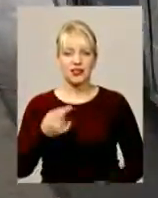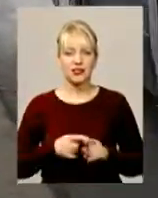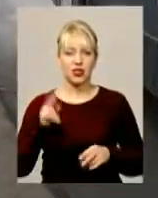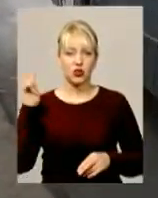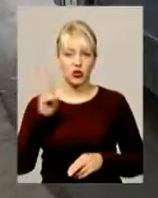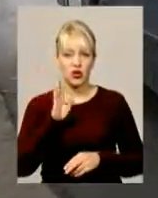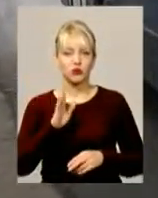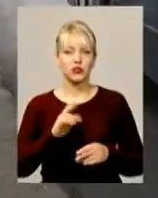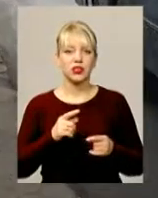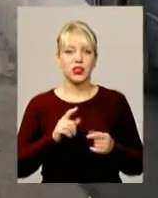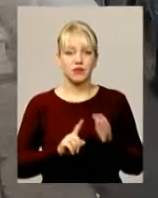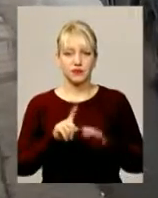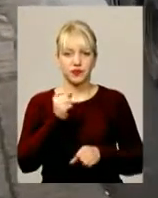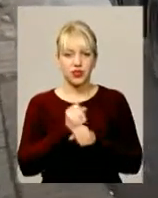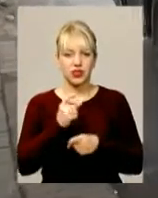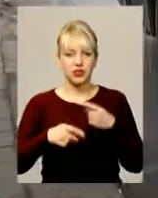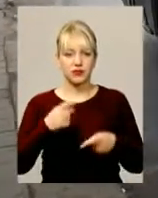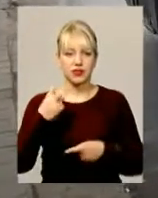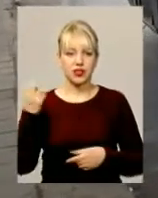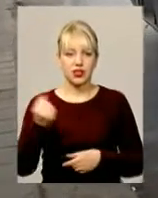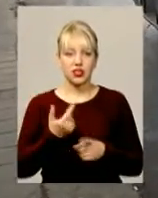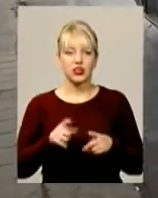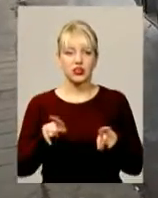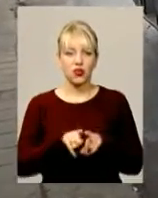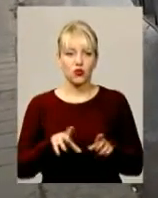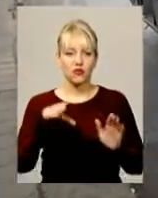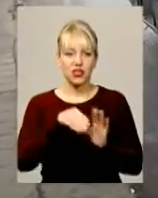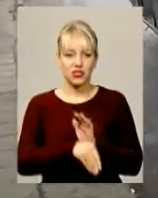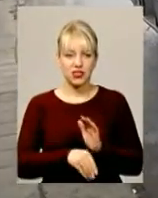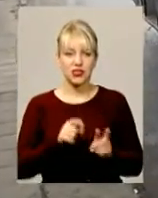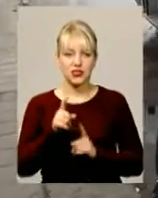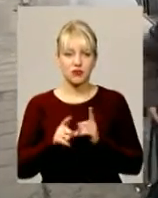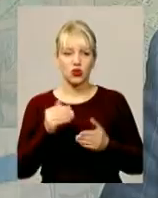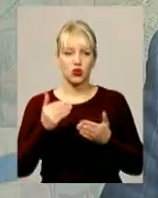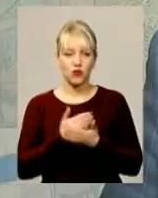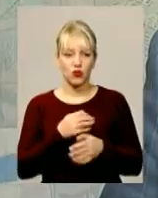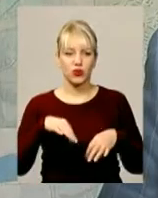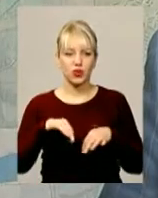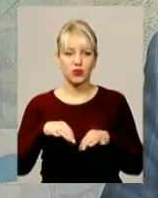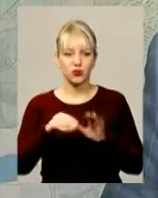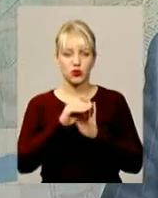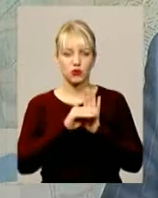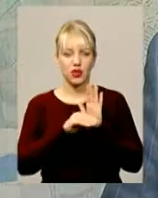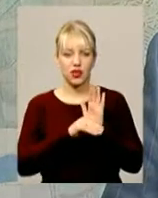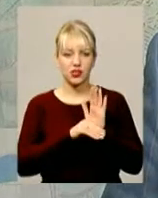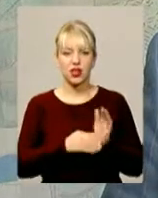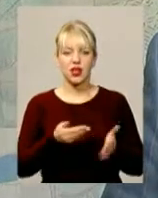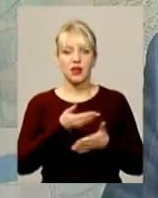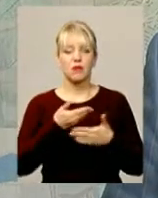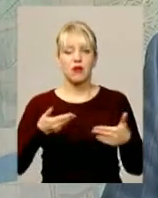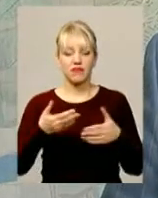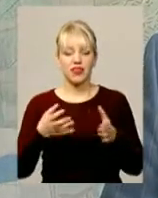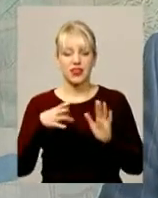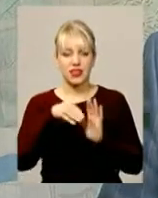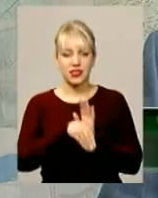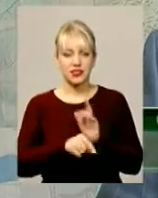за два тижні. Окрім того, у міській раді внесли зміни до нової транспортної мережі. Ми внесли